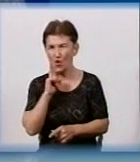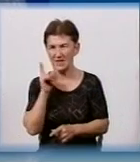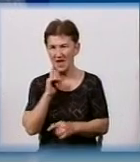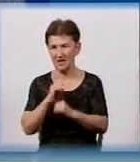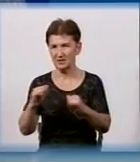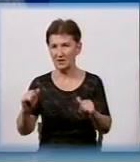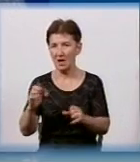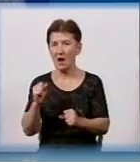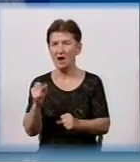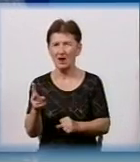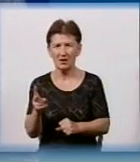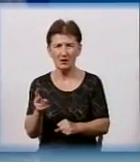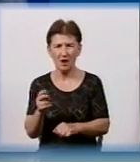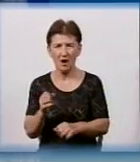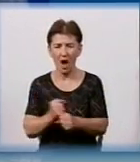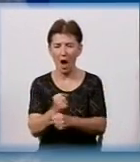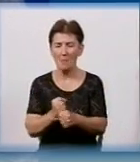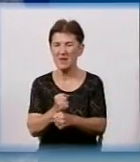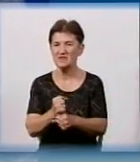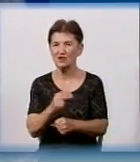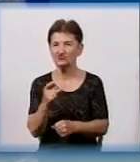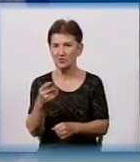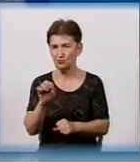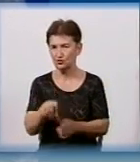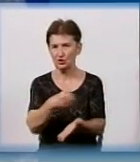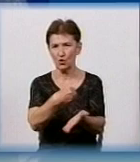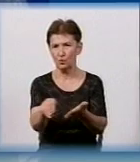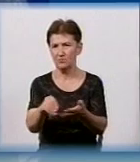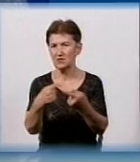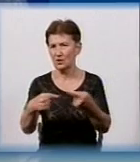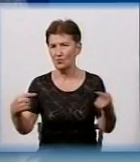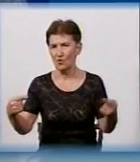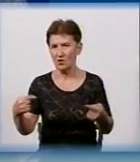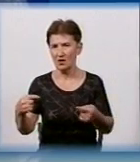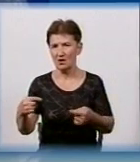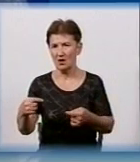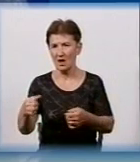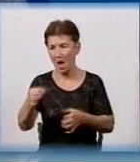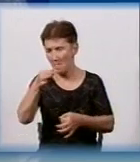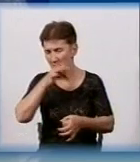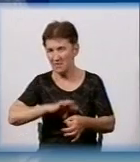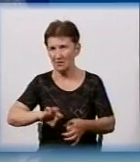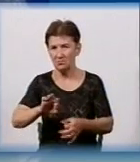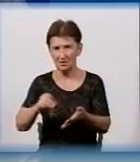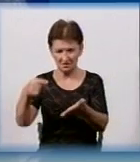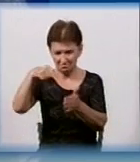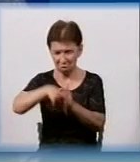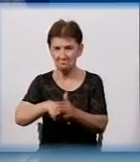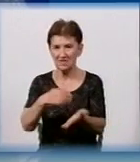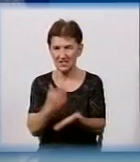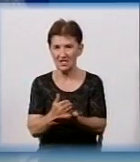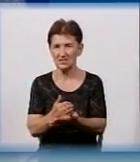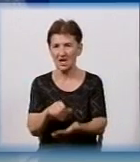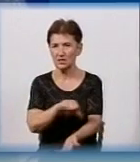як аптечна наркоманія. Можна зайти в будь аптеку і купити препарат, зберігав наркотики. Там, не